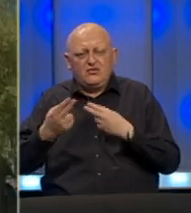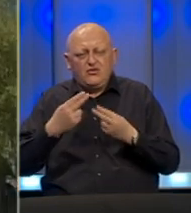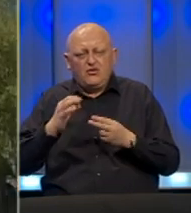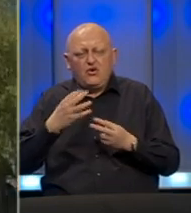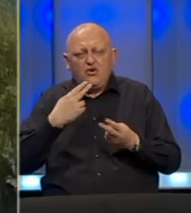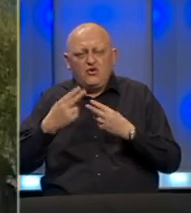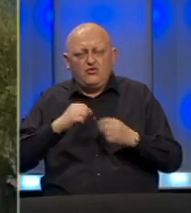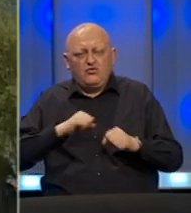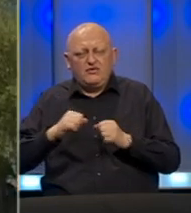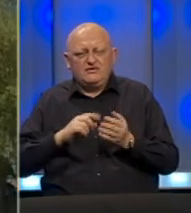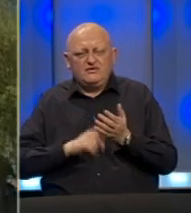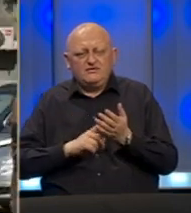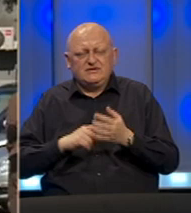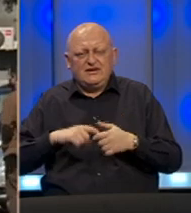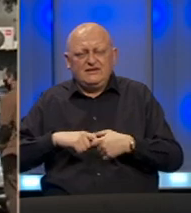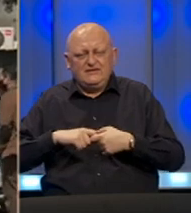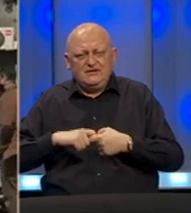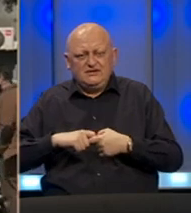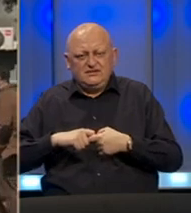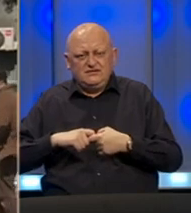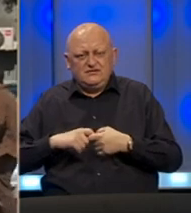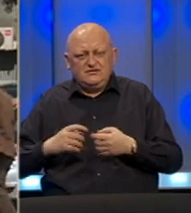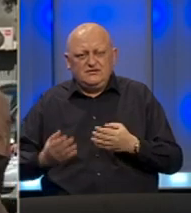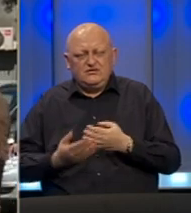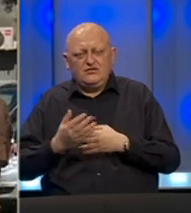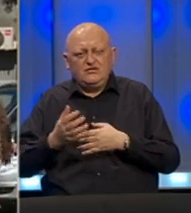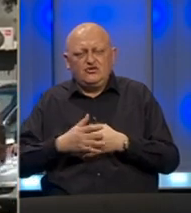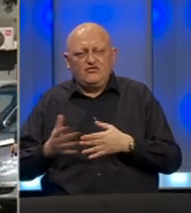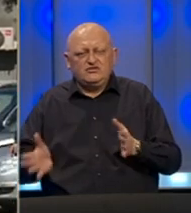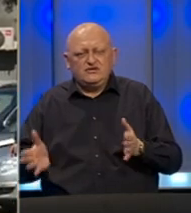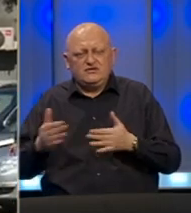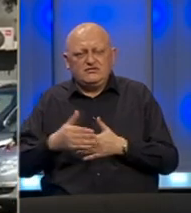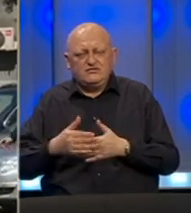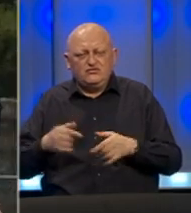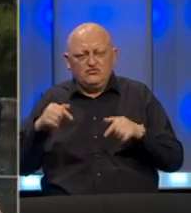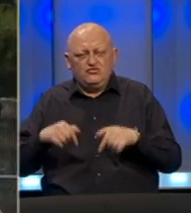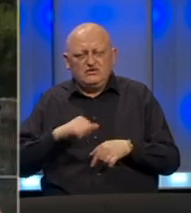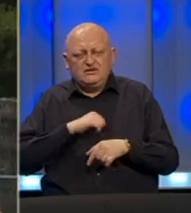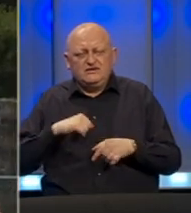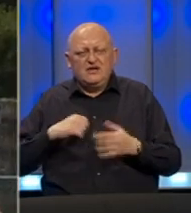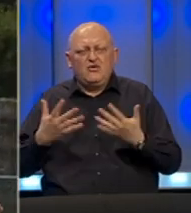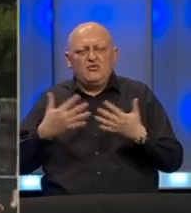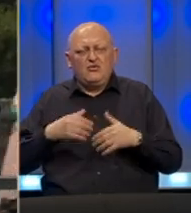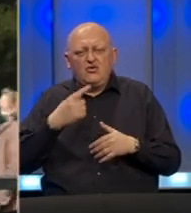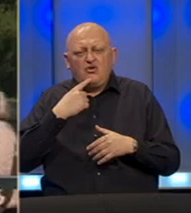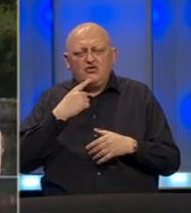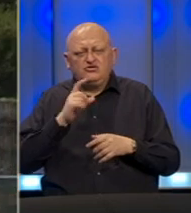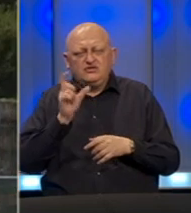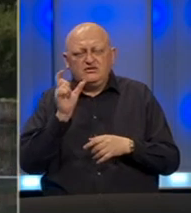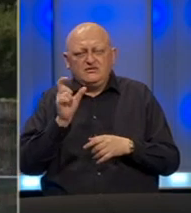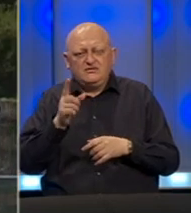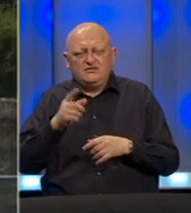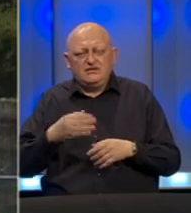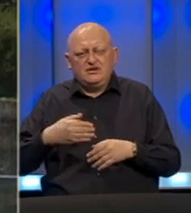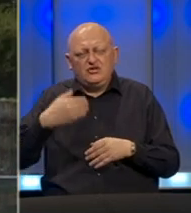i dogovori uprave i sindikata vezano za novi socijalni paket interni unutar, dakle, samog preduzeća kojim će se definizati i